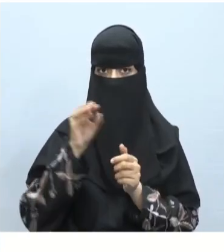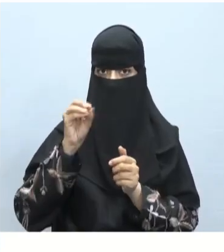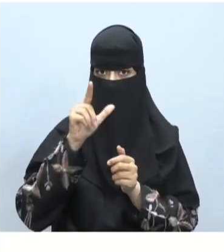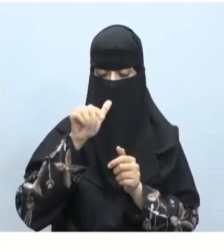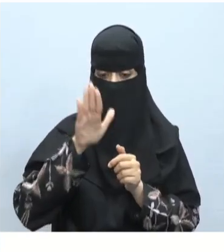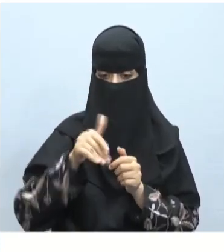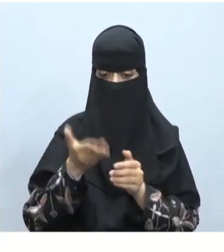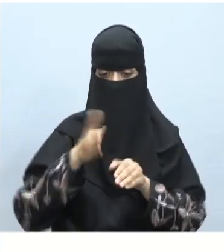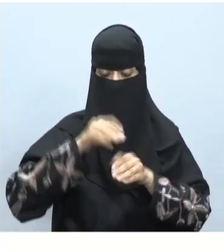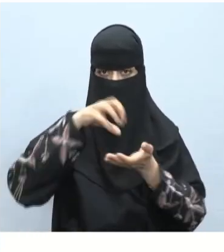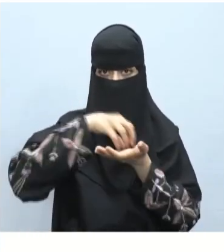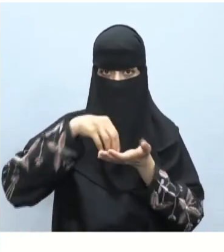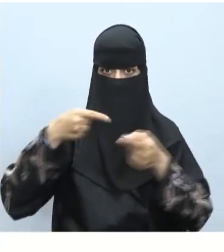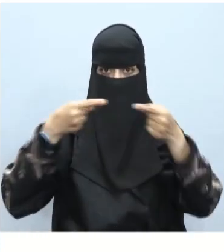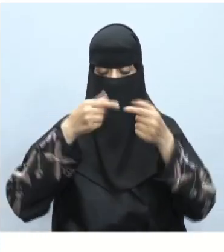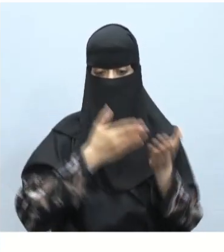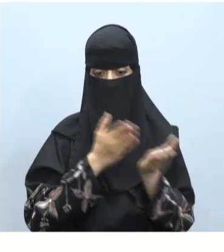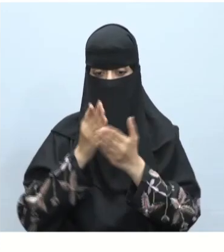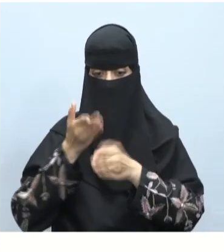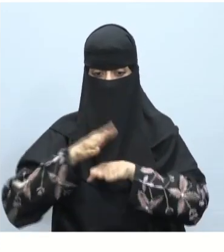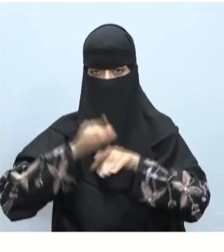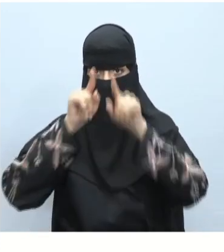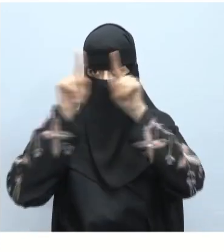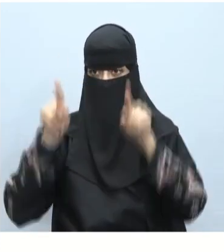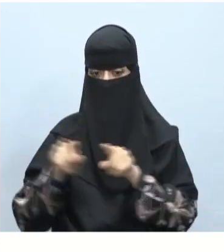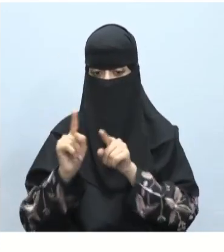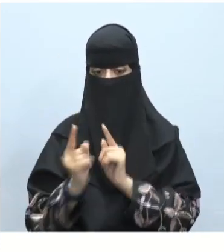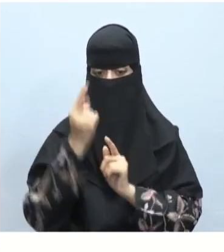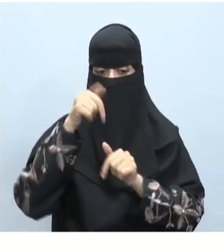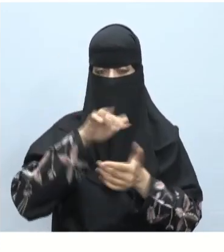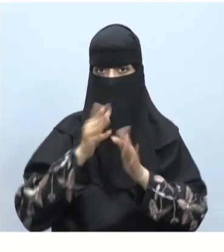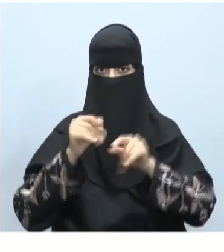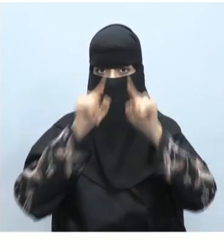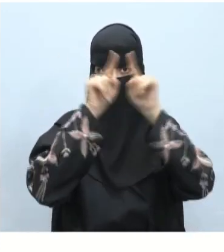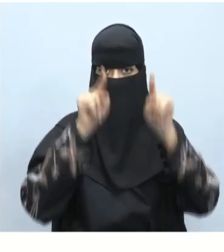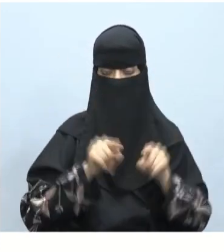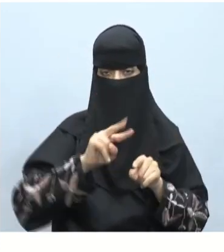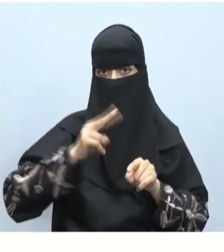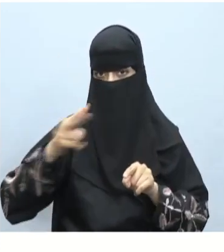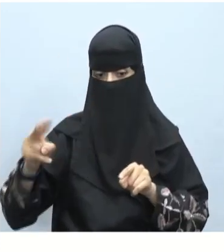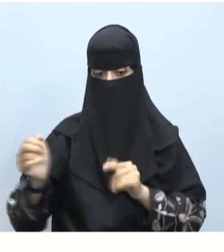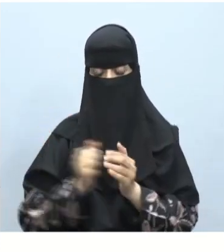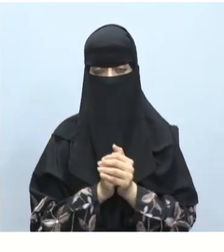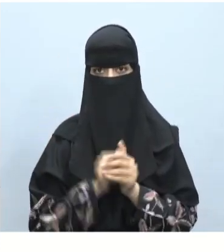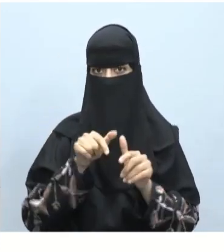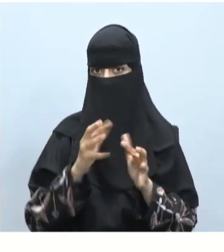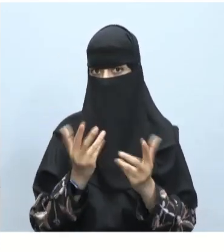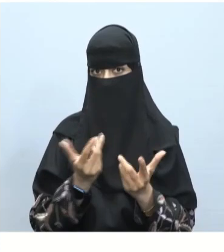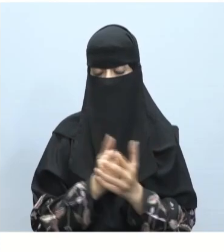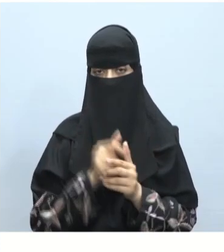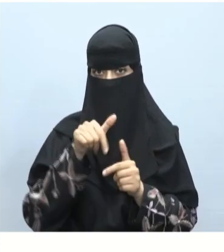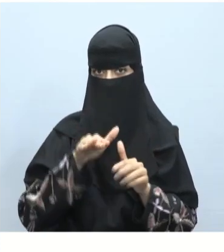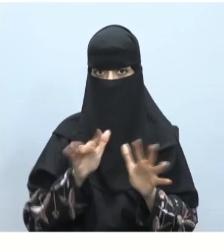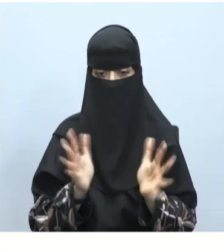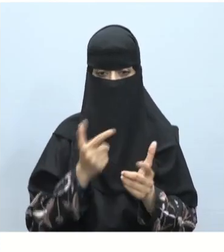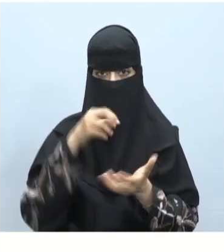تحتوي المواقع التي زرتموها على صفحة واحدة أم صفحات متعددة ولماذا؟ أي